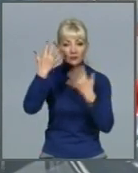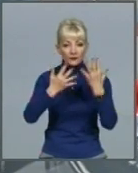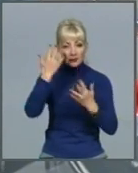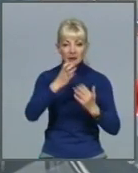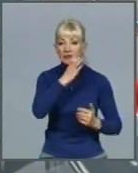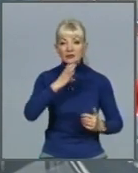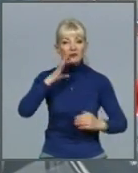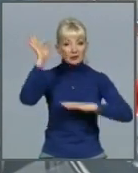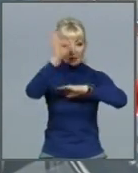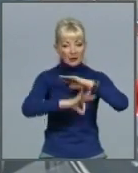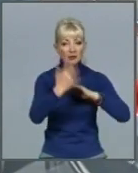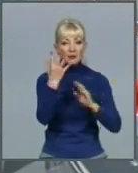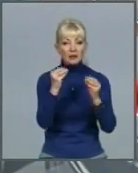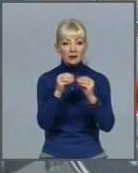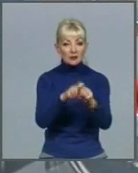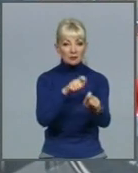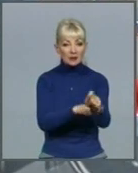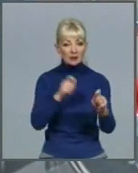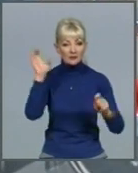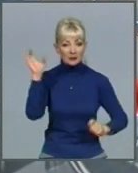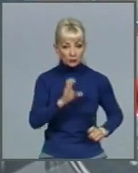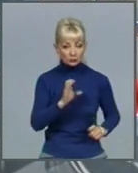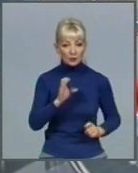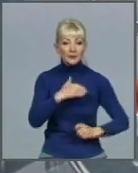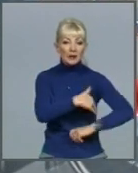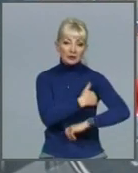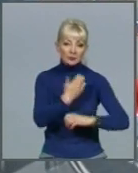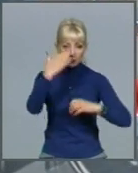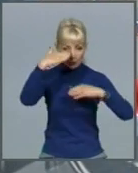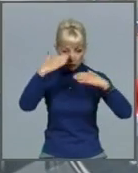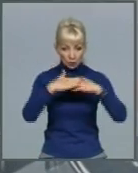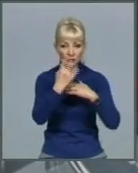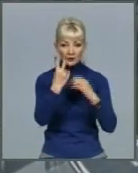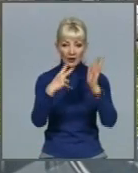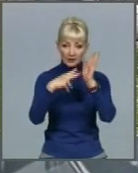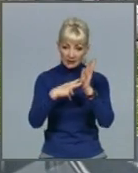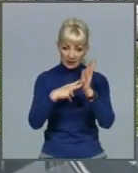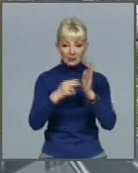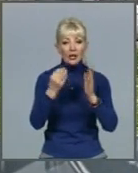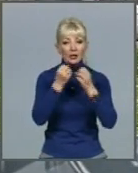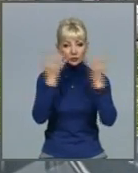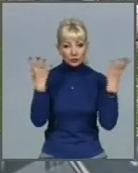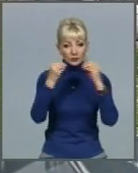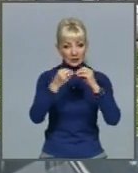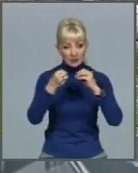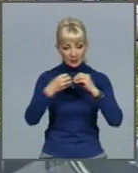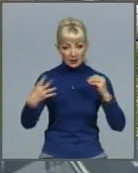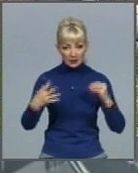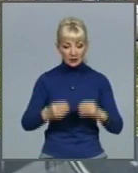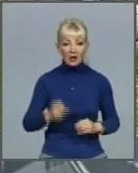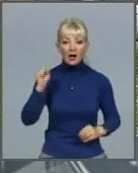метрів за секунду. Температура повітря вночі – 2-7 тепла, в день – 10-15 тепла. А у неділю 24